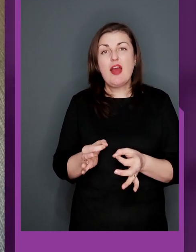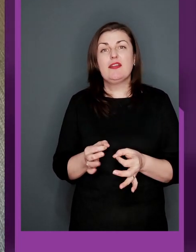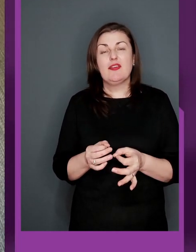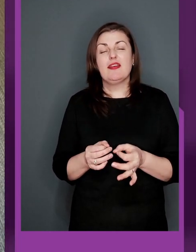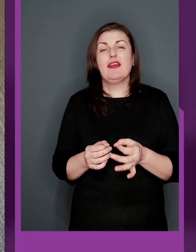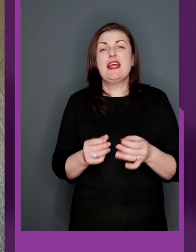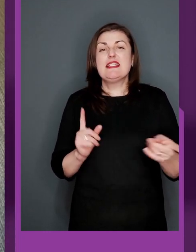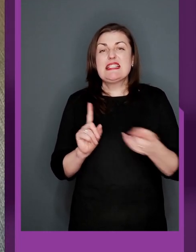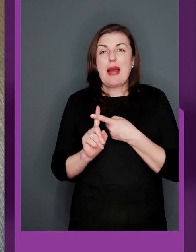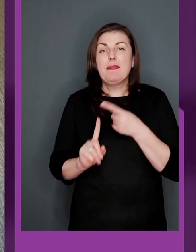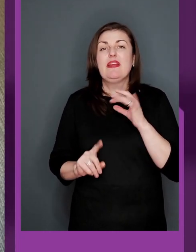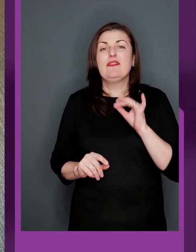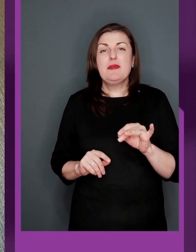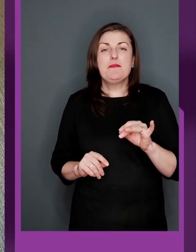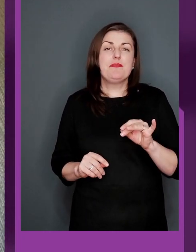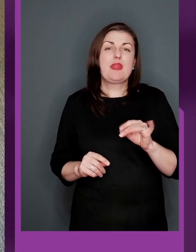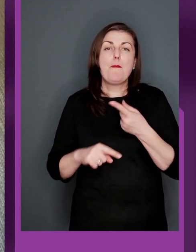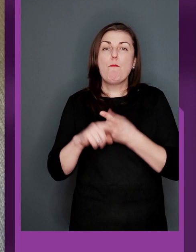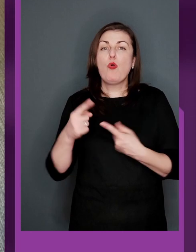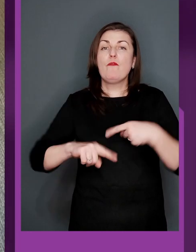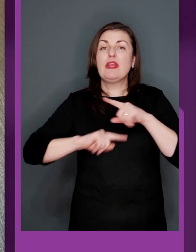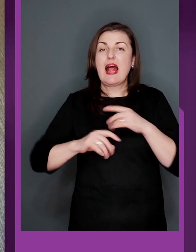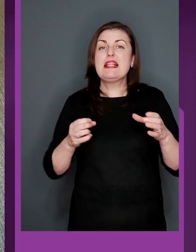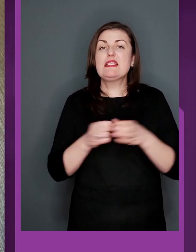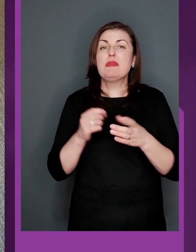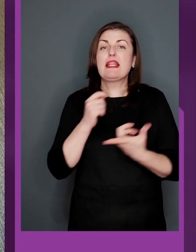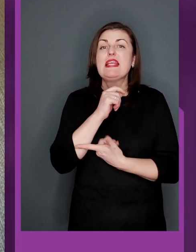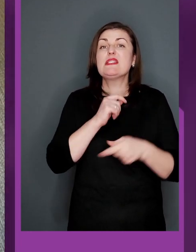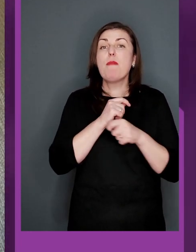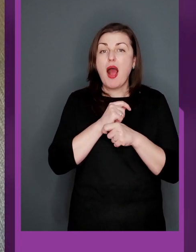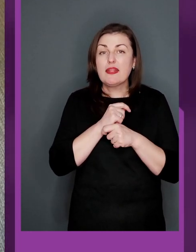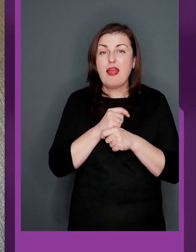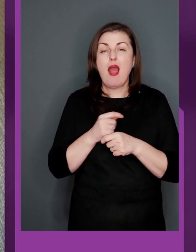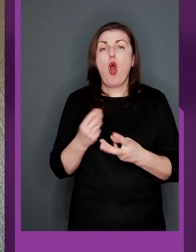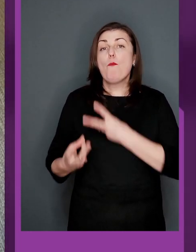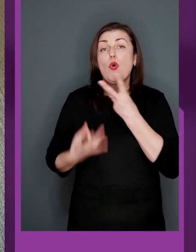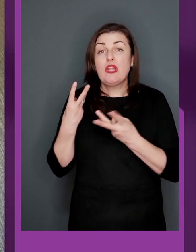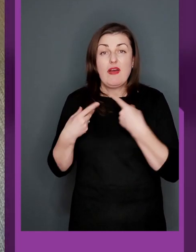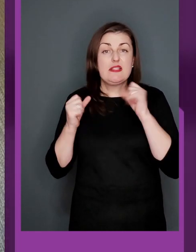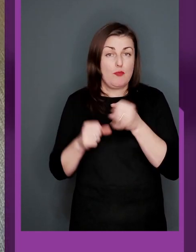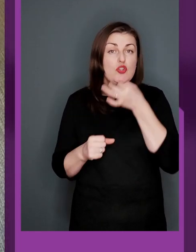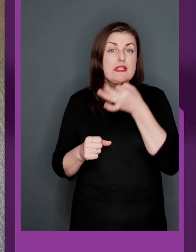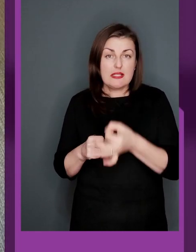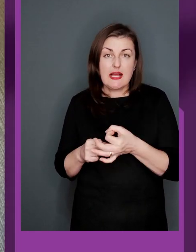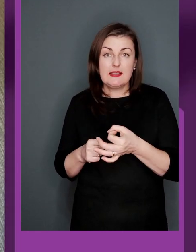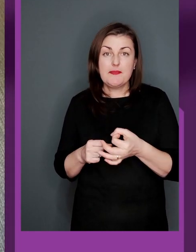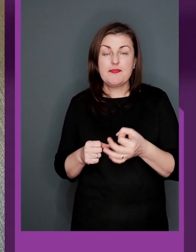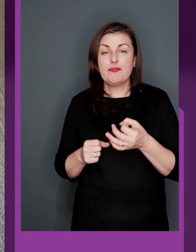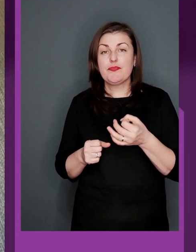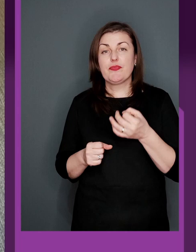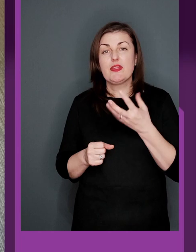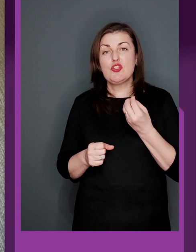і, звичайно, забив і в півфіналі збірної Іспанії. Мотивація, я можу